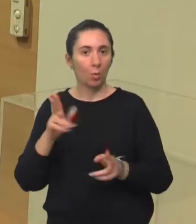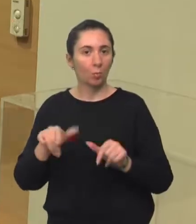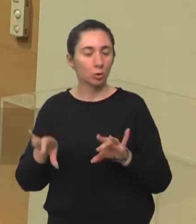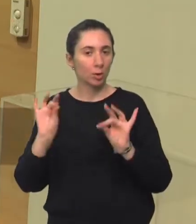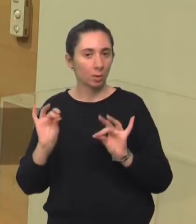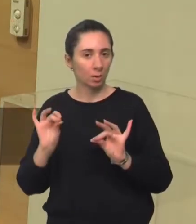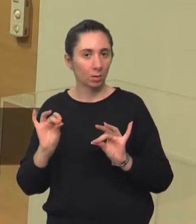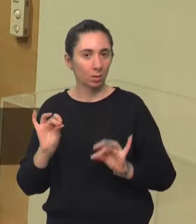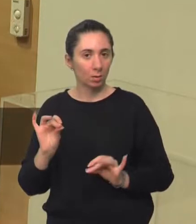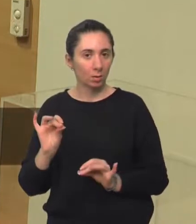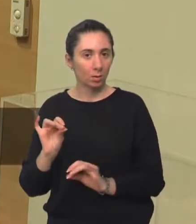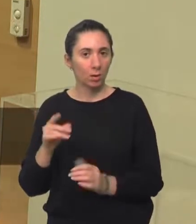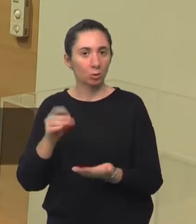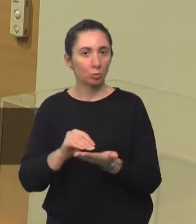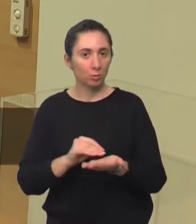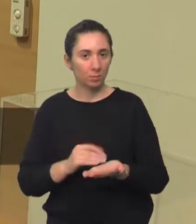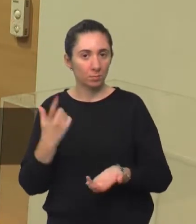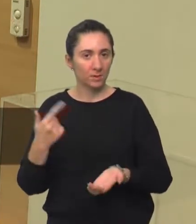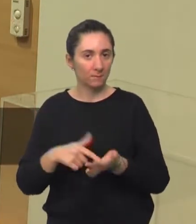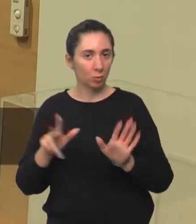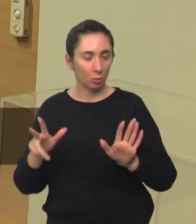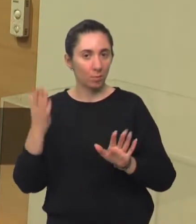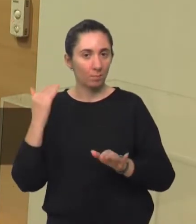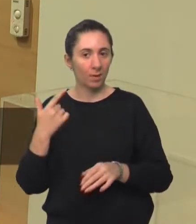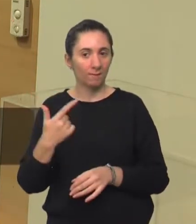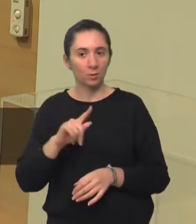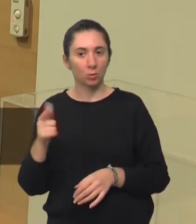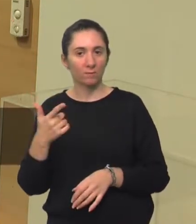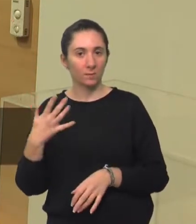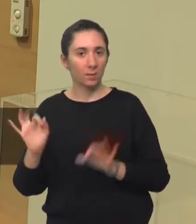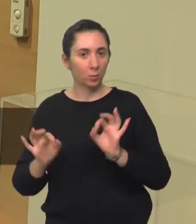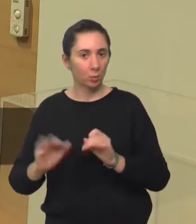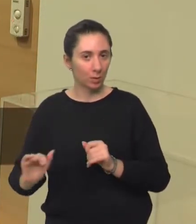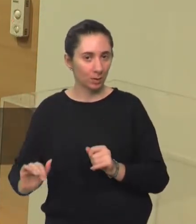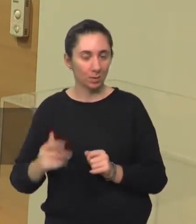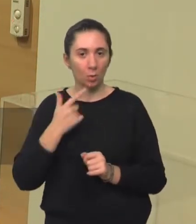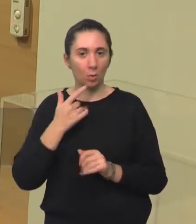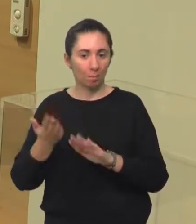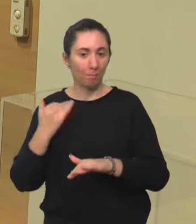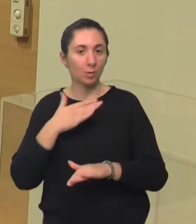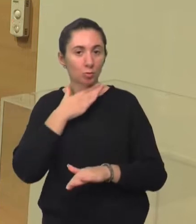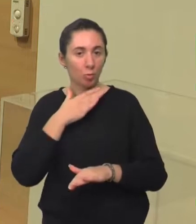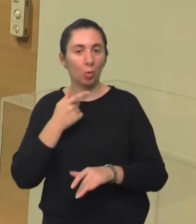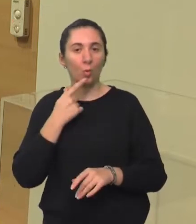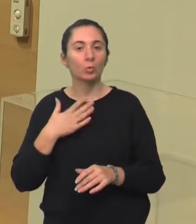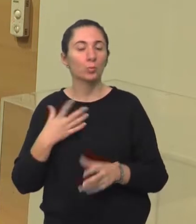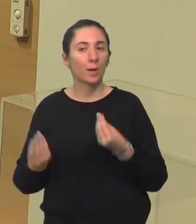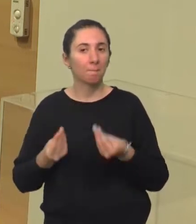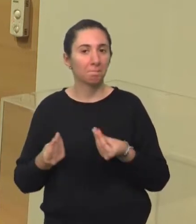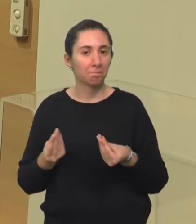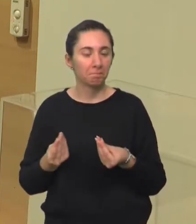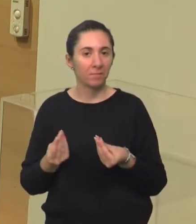možete naći u statistici iz 2008. da je bilo-25% djece prečkovske dobi koje su imali neke